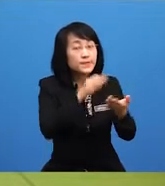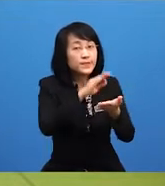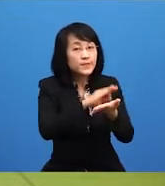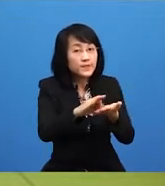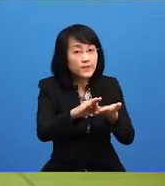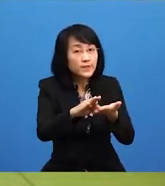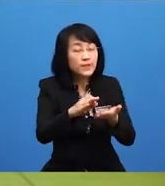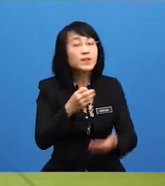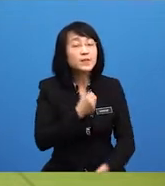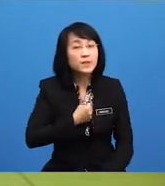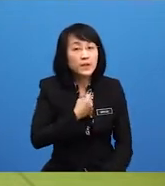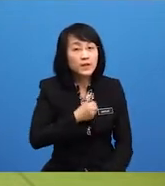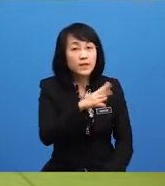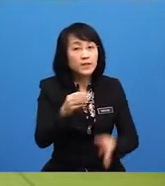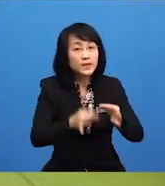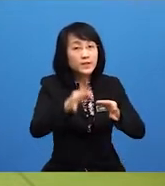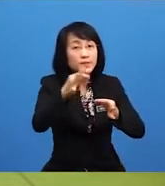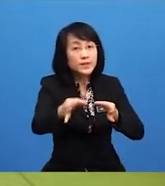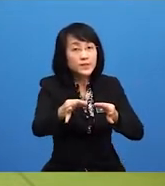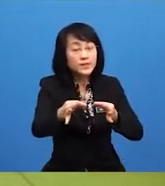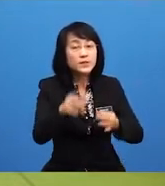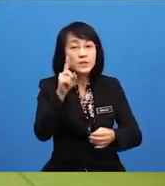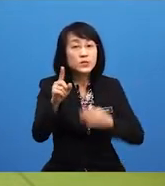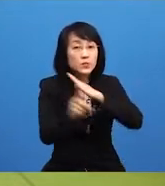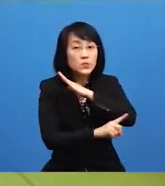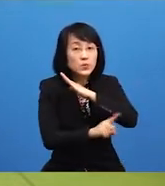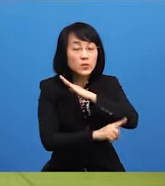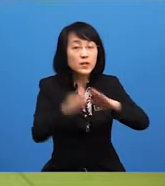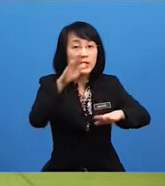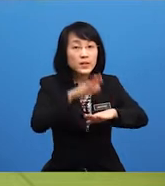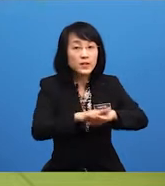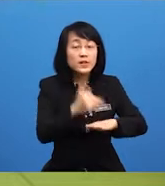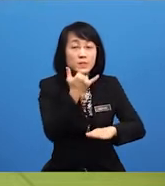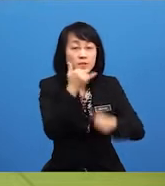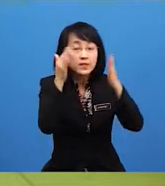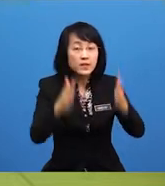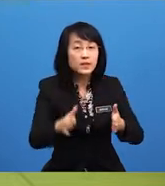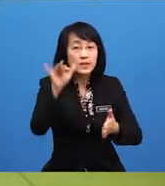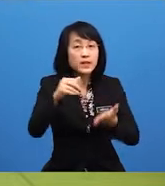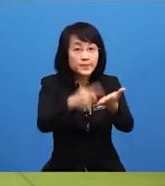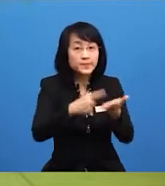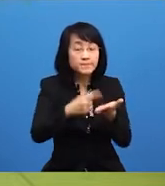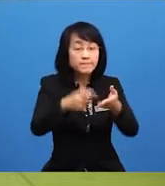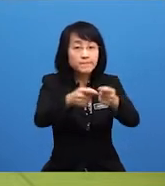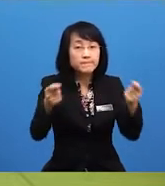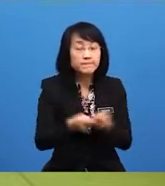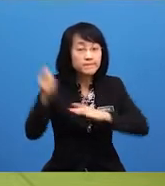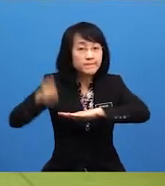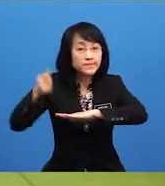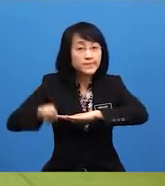dan menangguhkan sesuatu hukuman terhadap kesalahan yang dibicarakan oleh Mahkamah Tentera